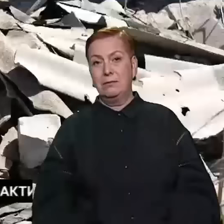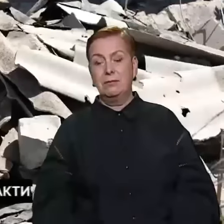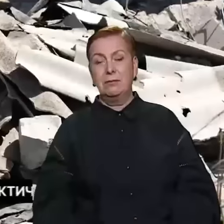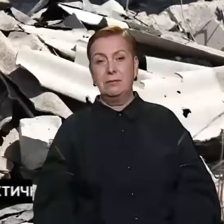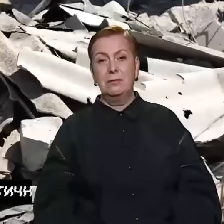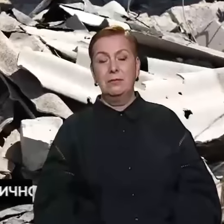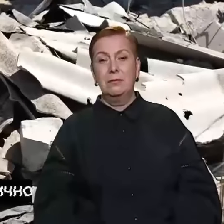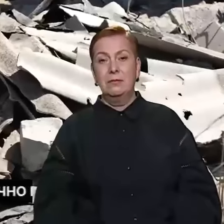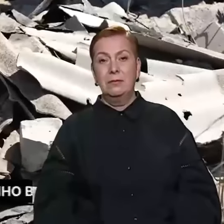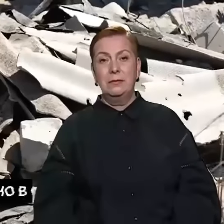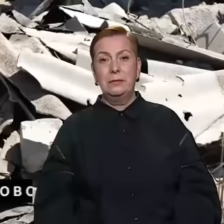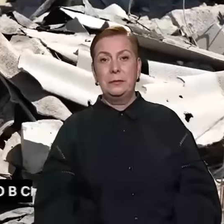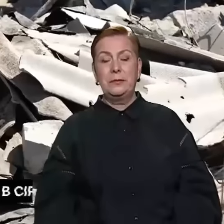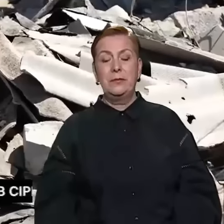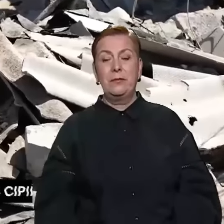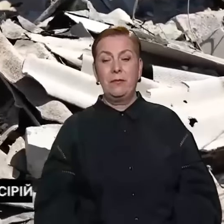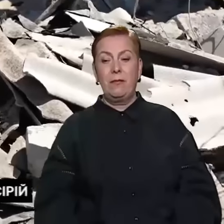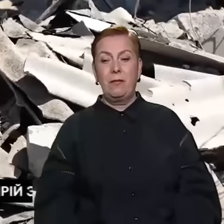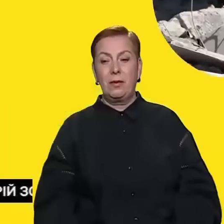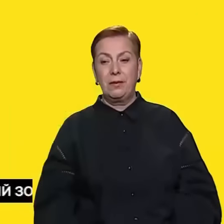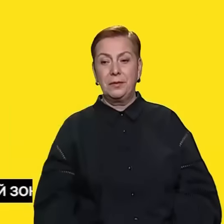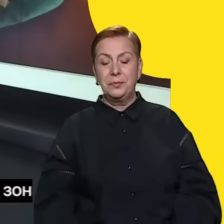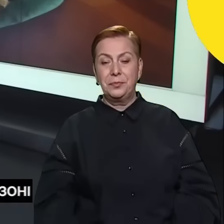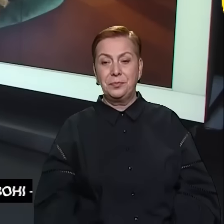Олександр Буряк. Суспільні новини Донбас.